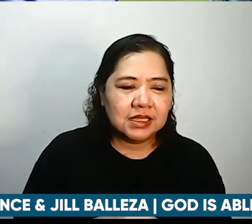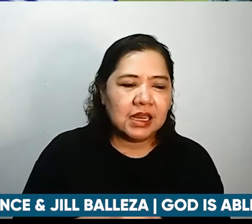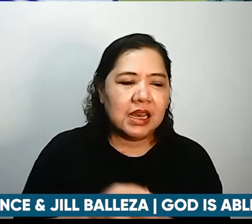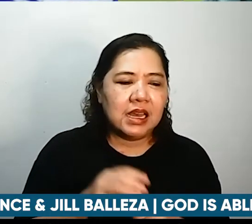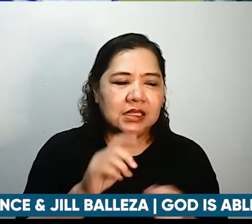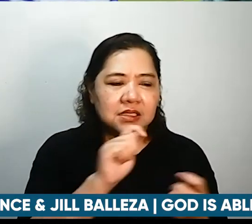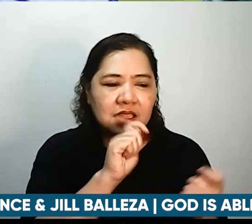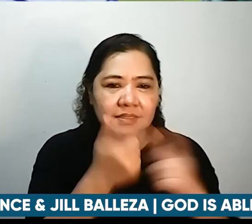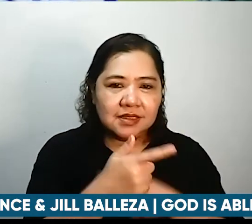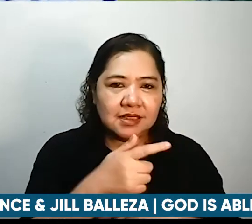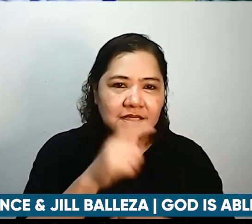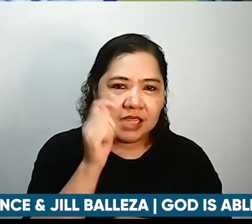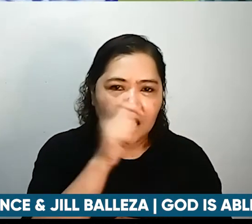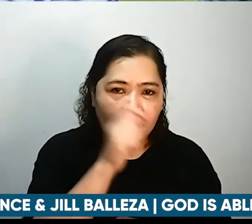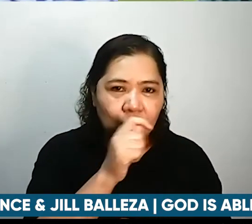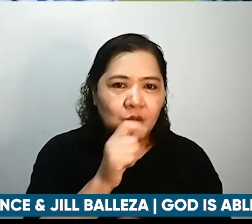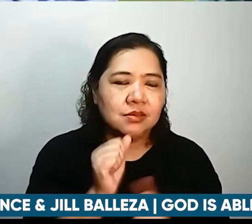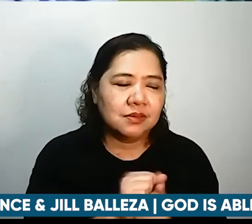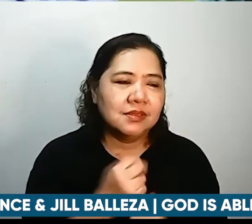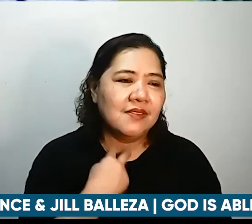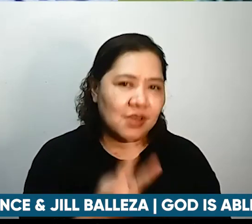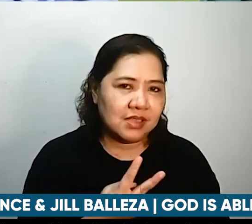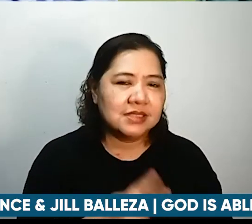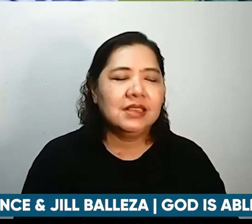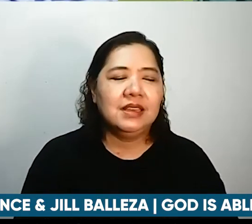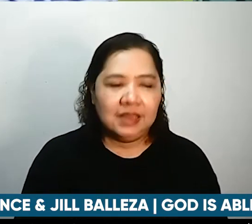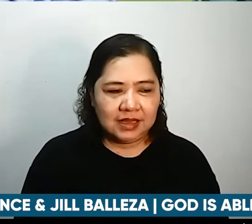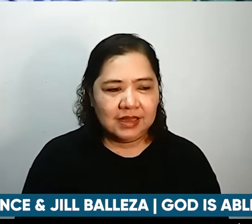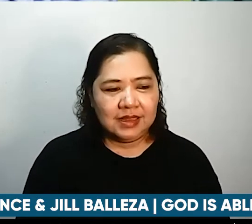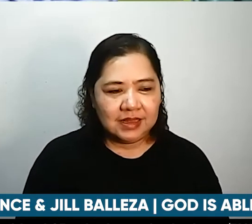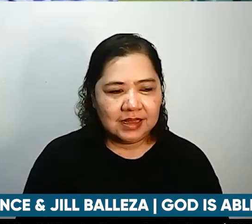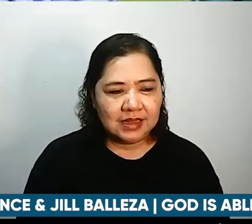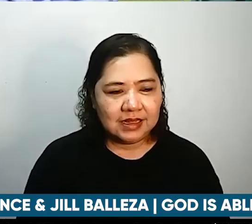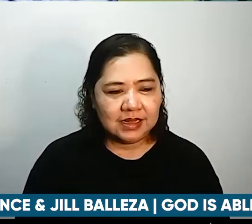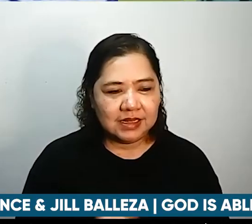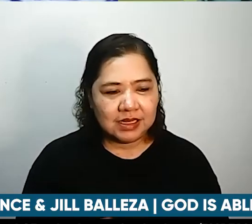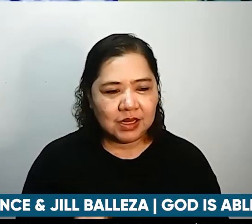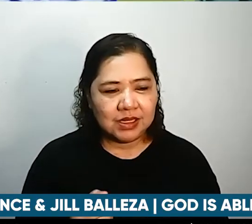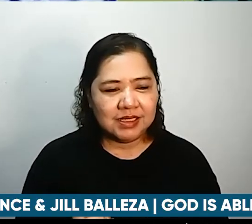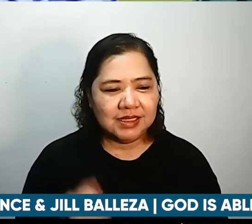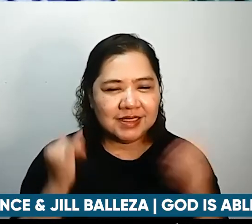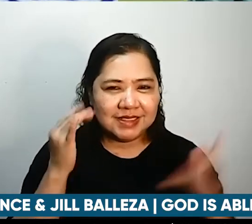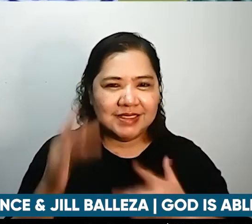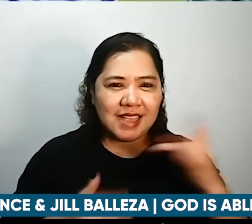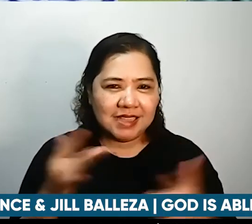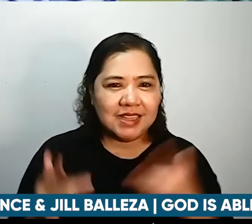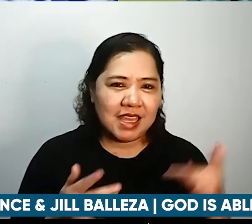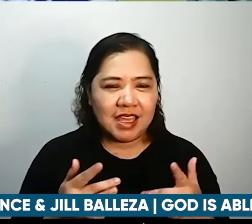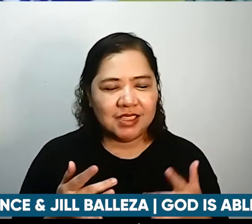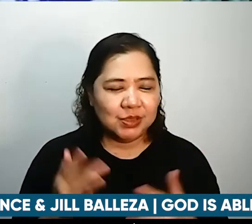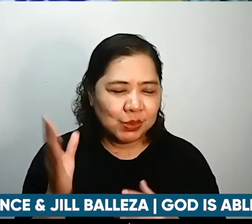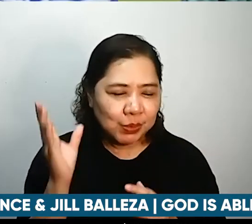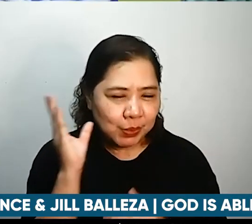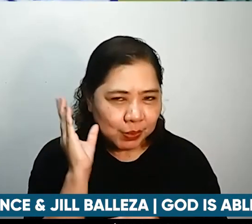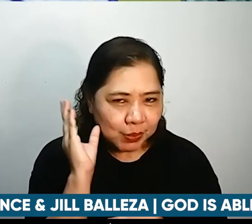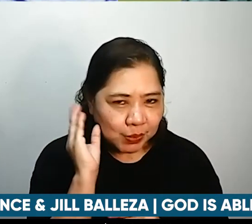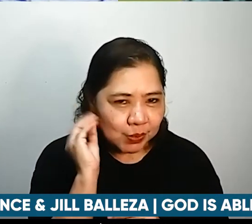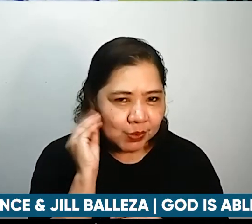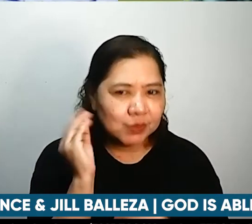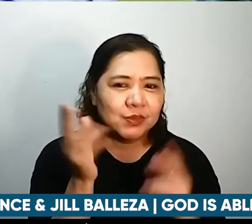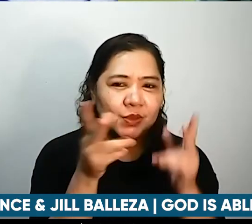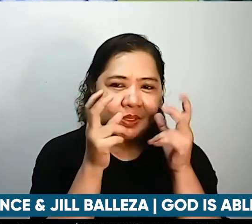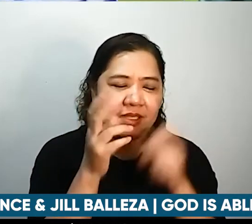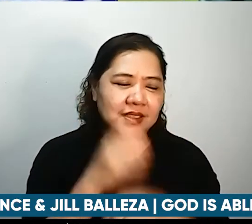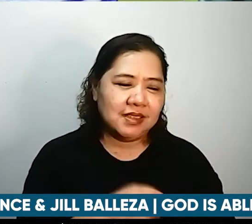nakaka excite marinig yung botes niya on air yan ikaw ba actually